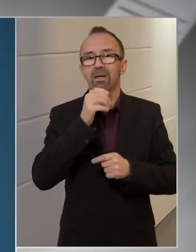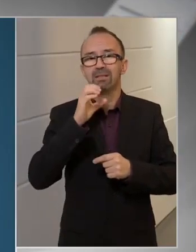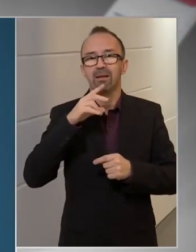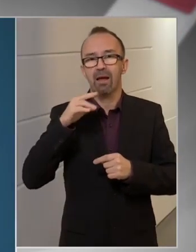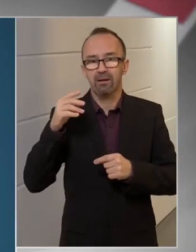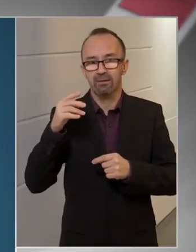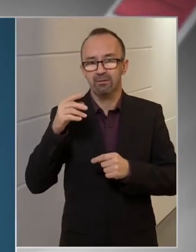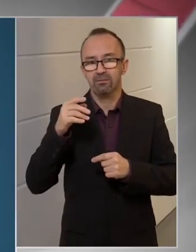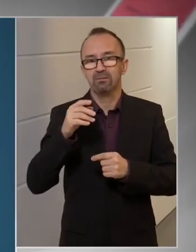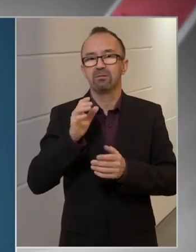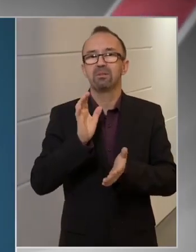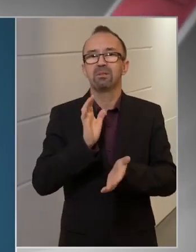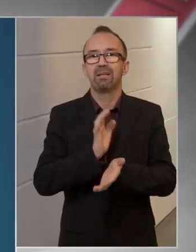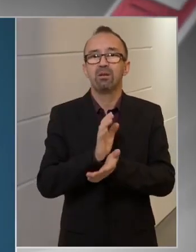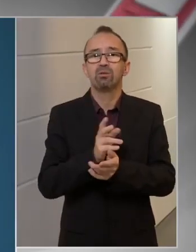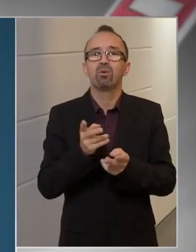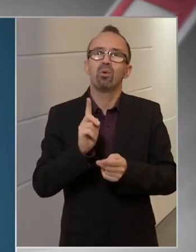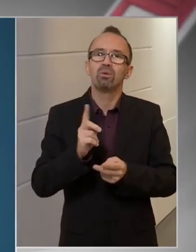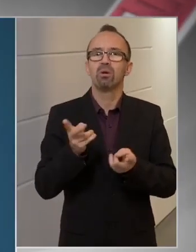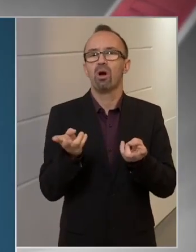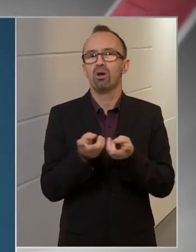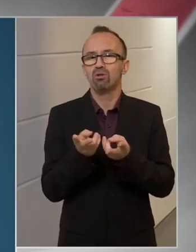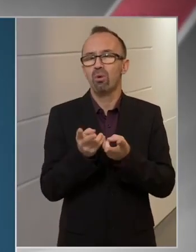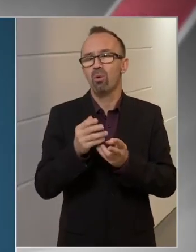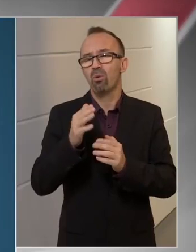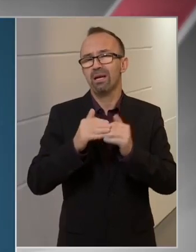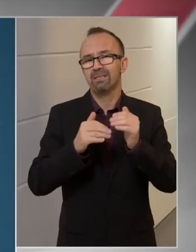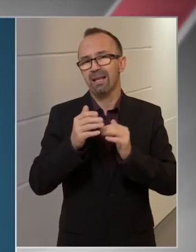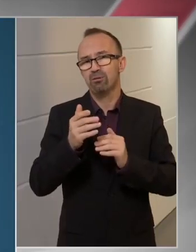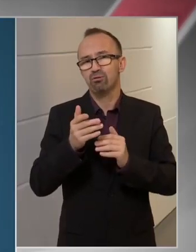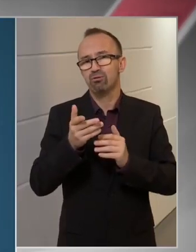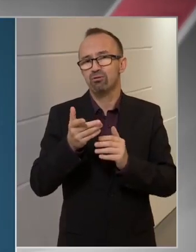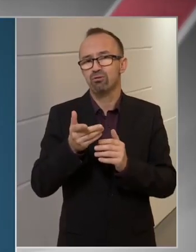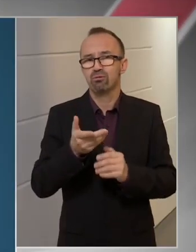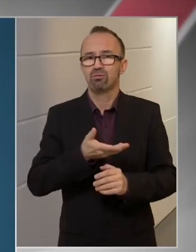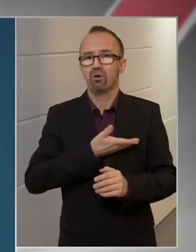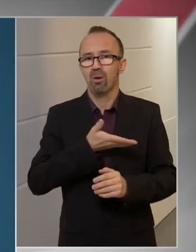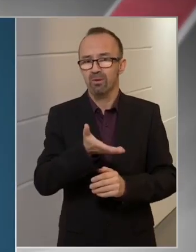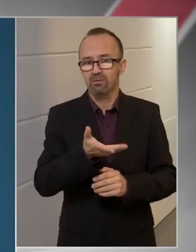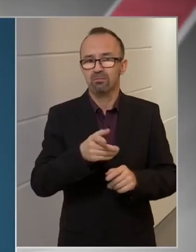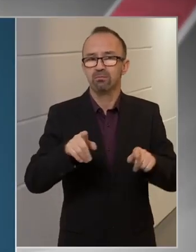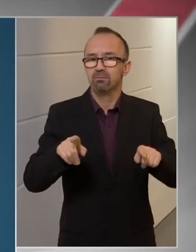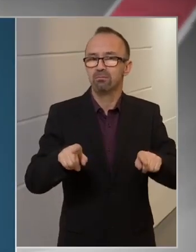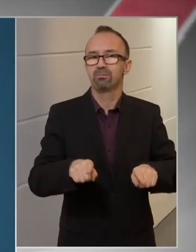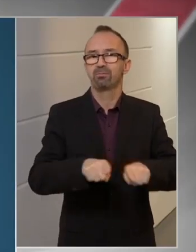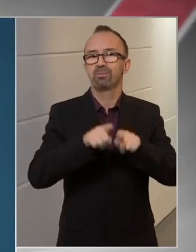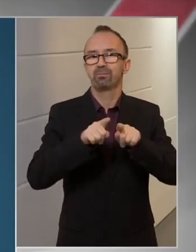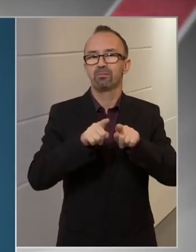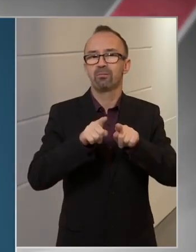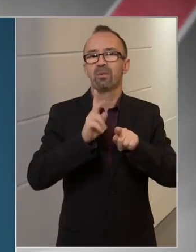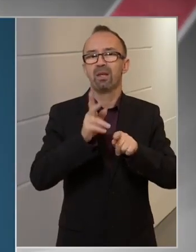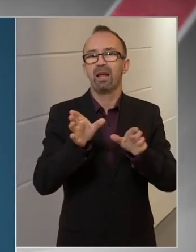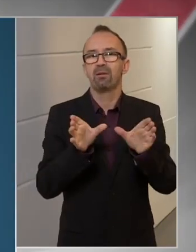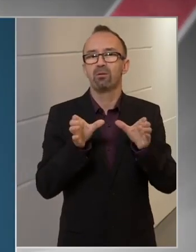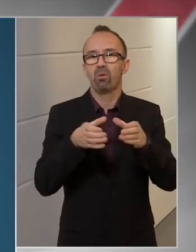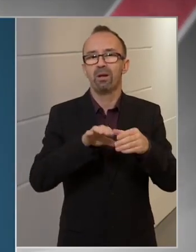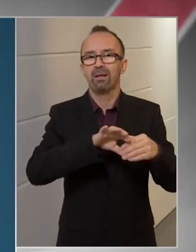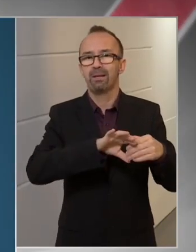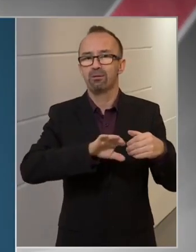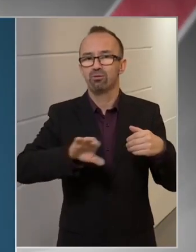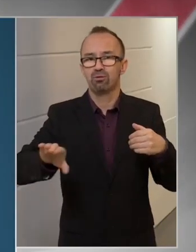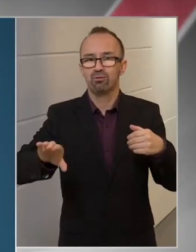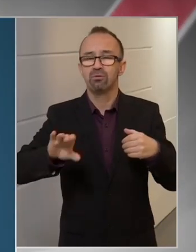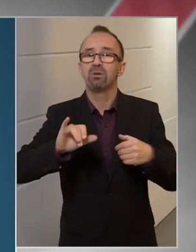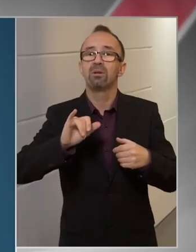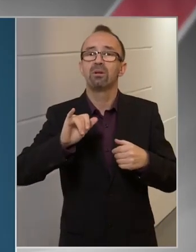igazolthoz hasonlóan kezeljük ezt a szeményt, tehát rögtön el kell őt különíteni,